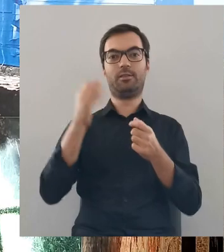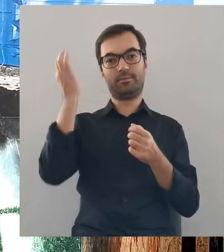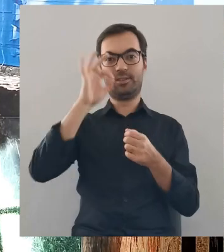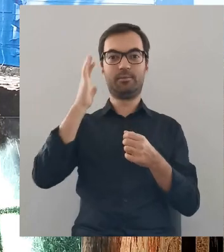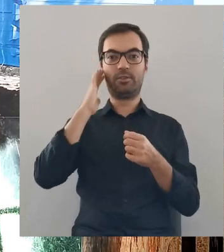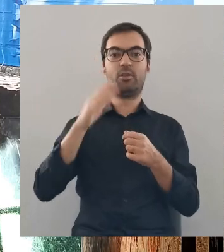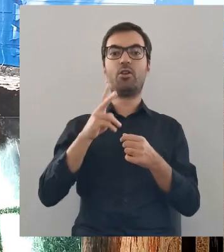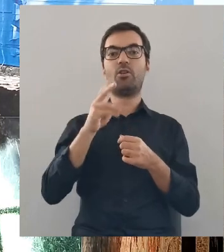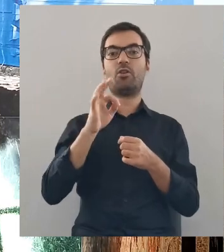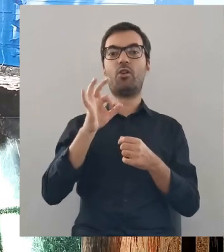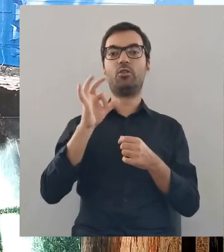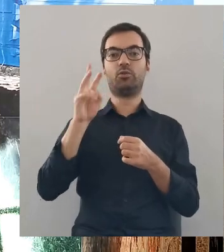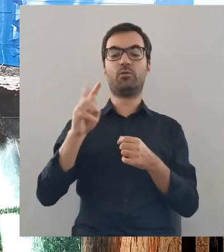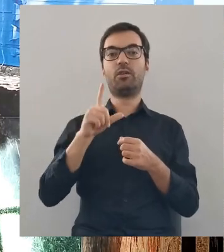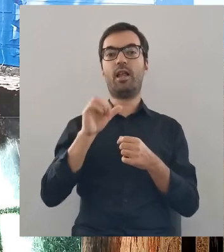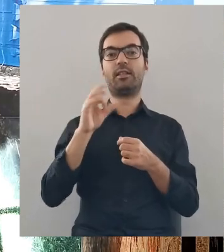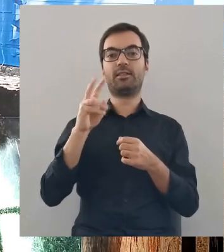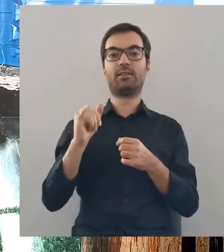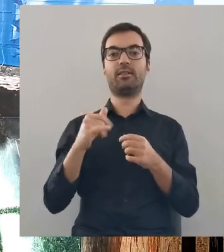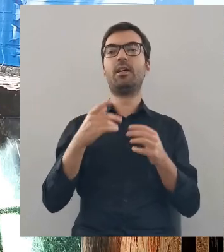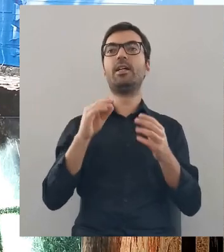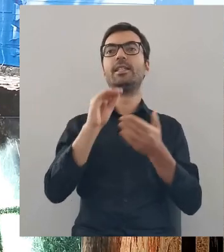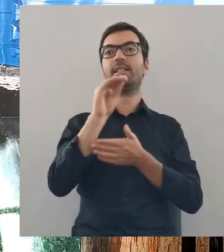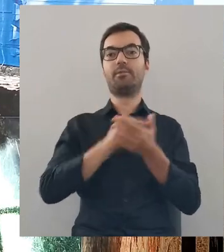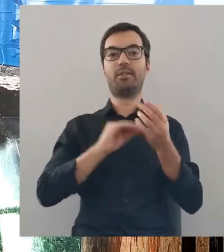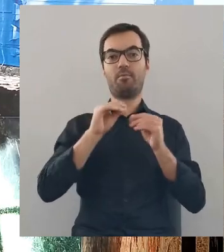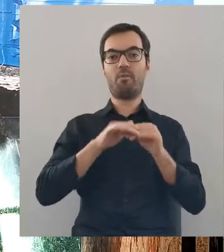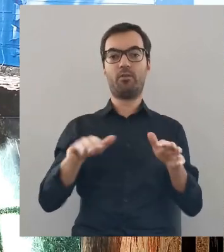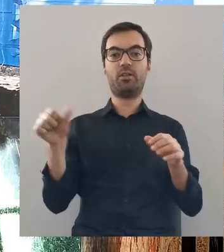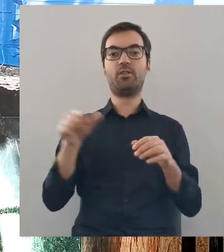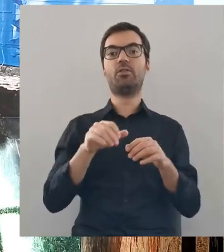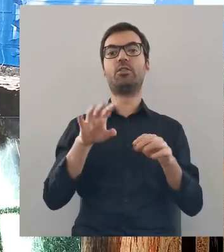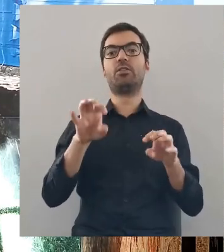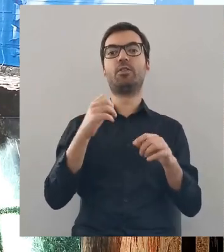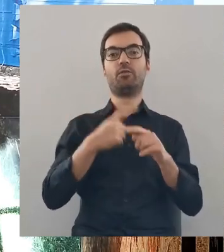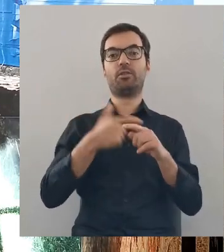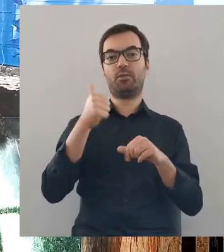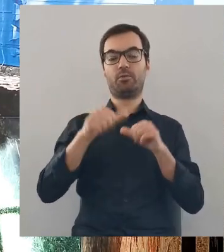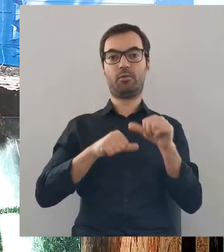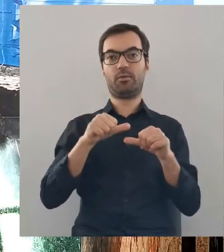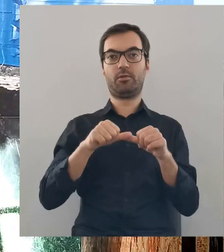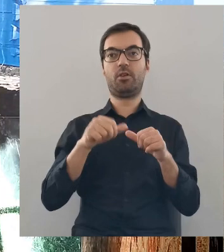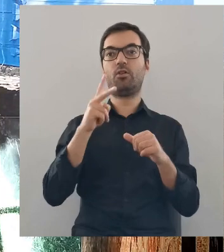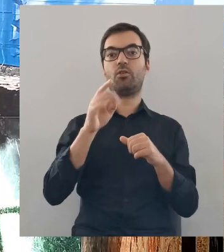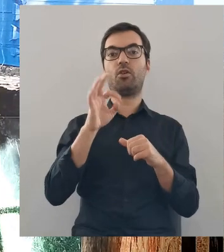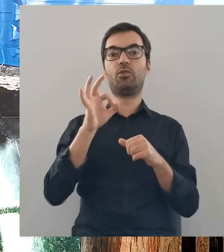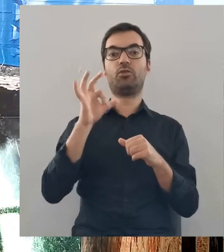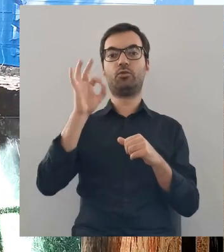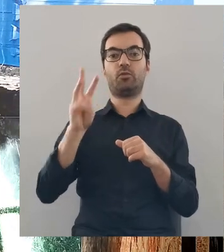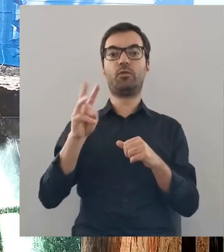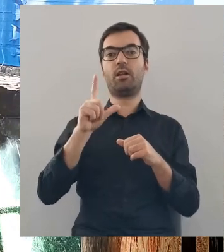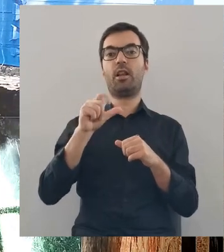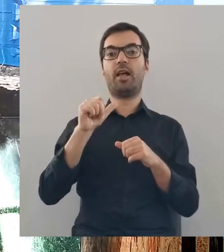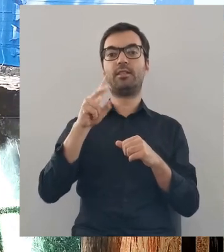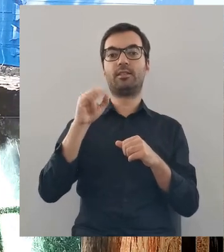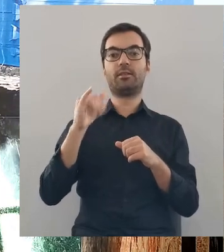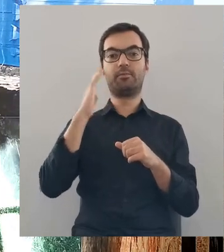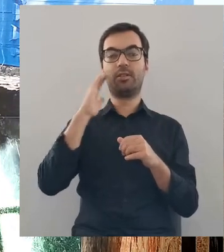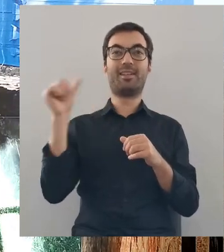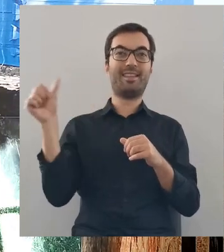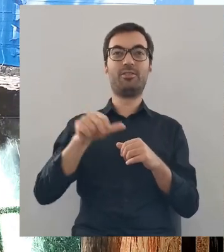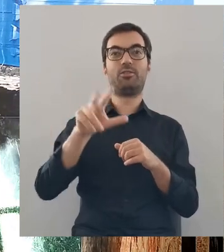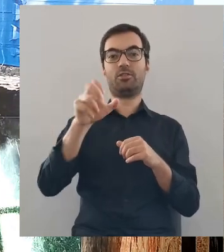całość mieszkańców Kosowa Lackiego. Podczas spisu powszechnego w 1921 roku w Kosowie Lackim